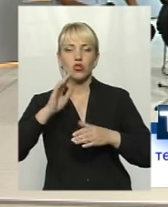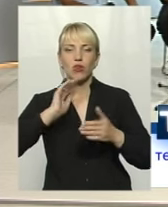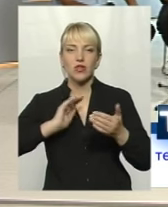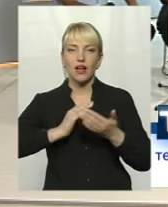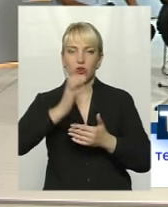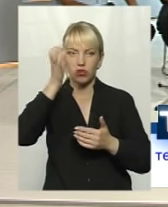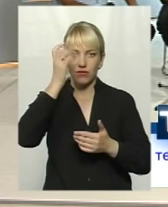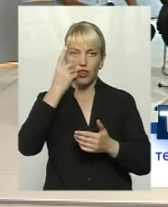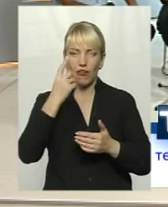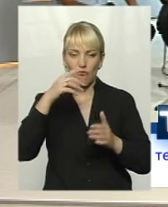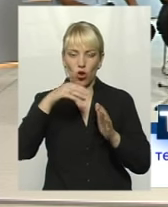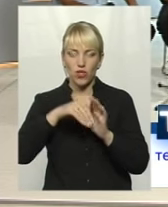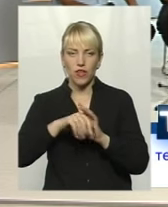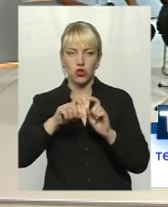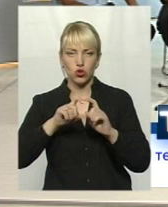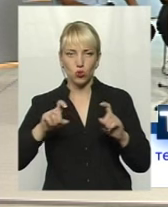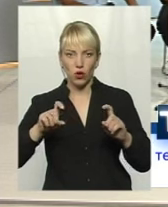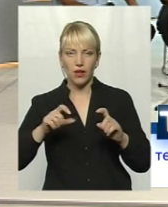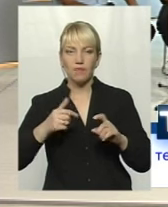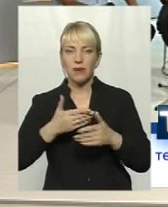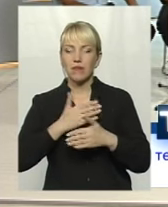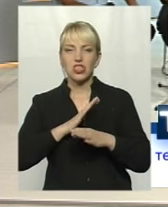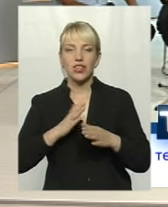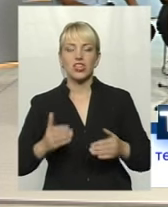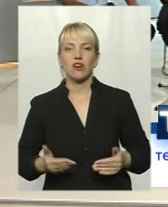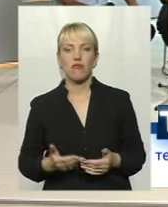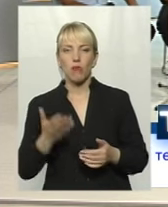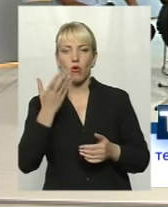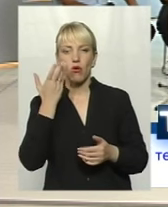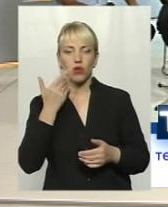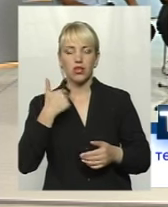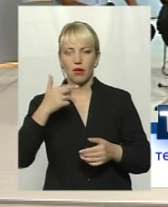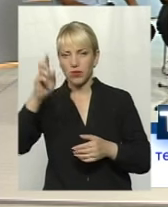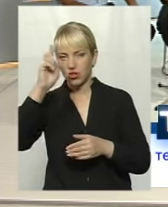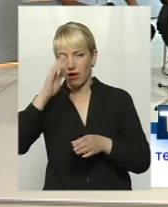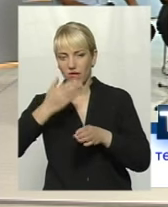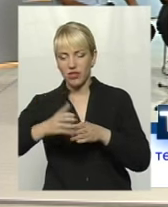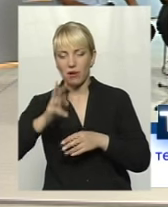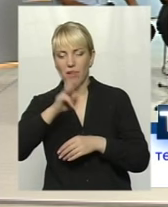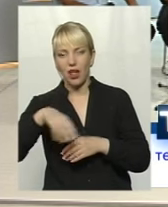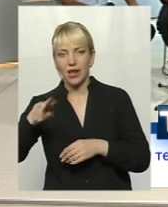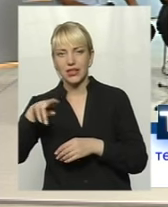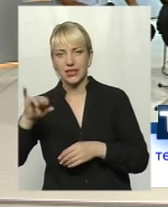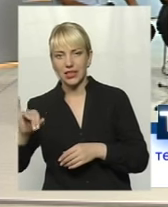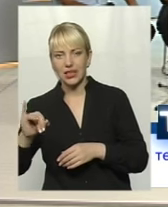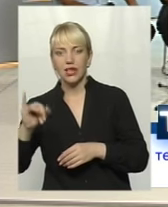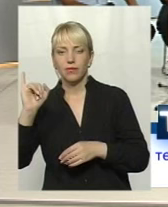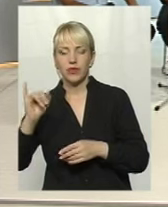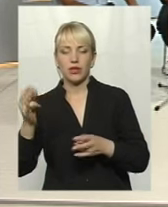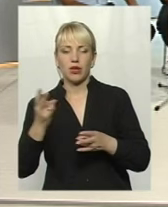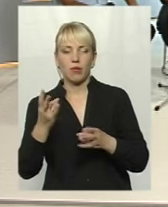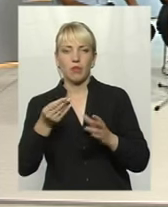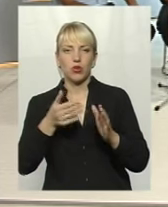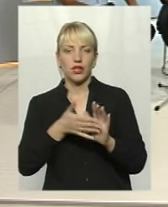ну ми ж не живемо, на жаль, в умовах, коли нам виділяють мільярди, і ми не знаємо, як їх потратити. І забезпечити